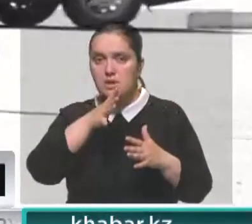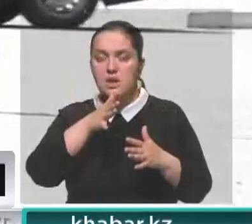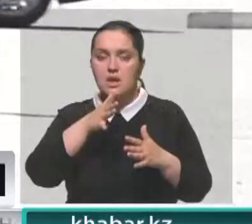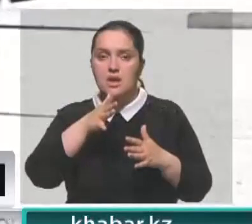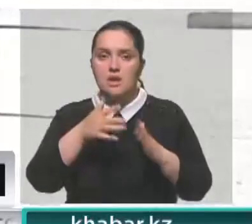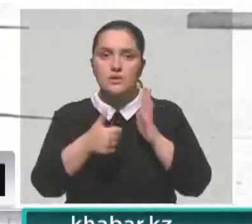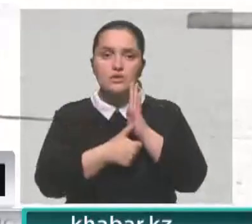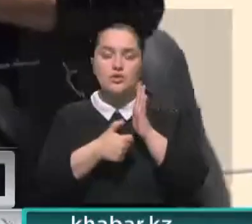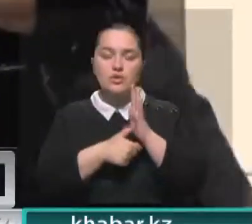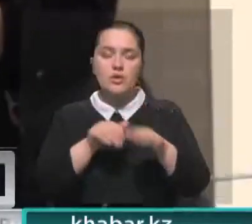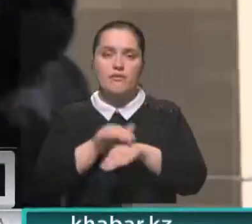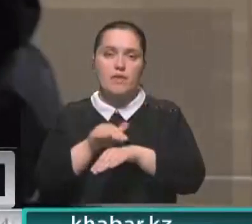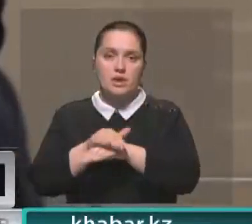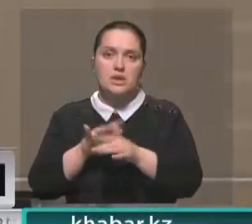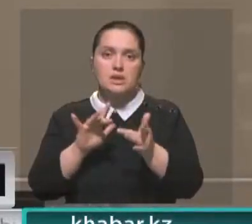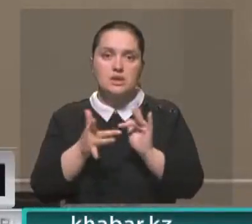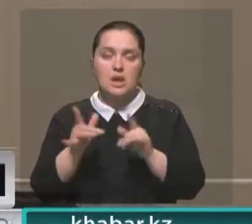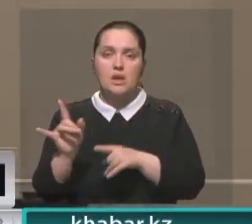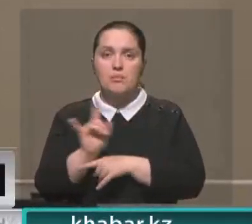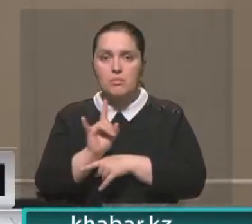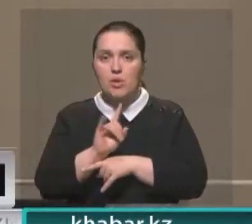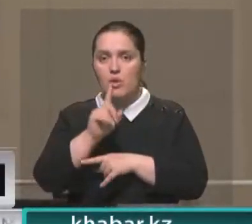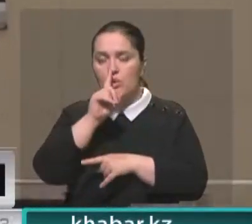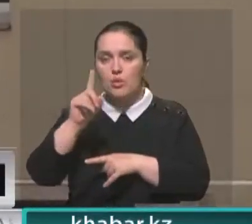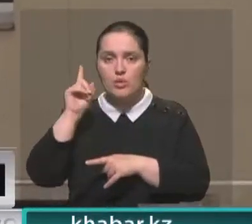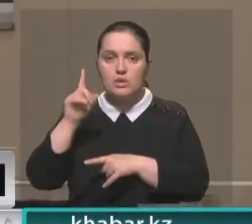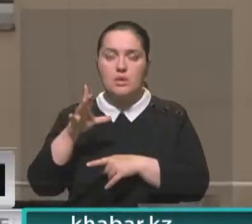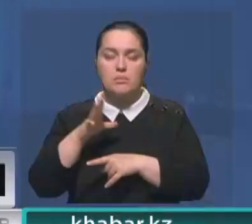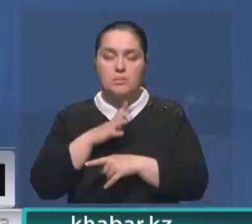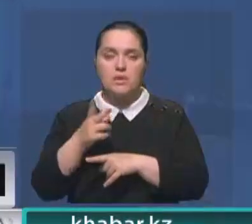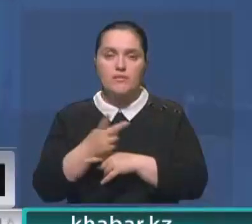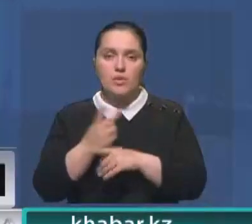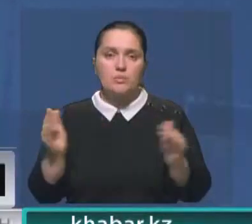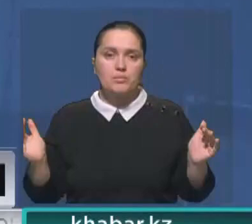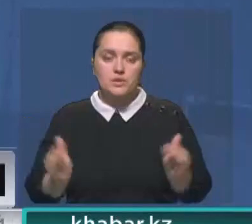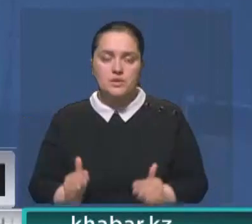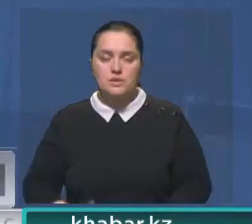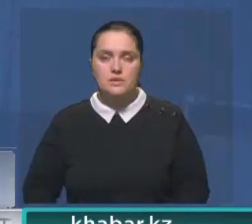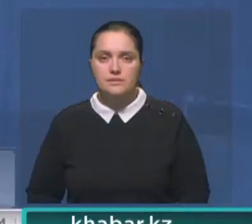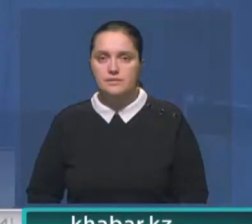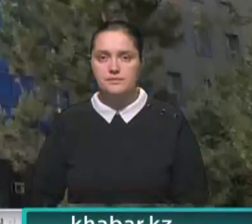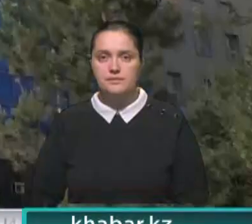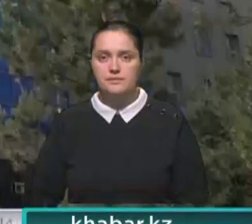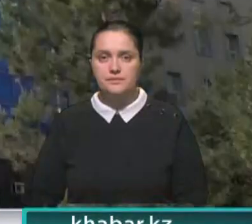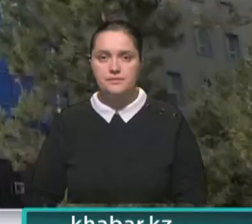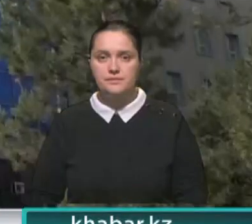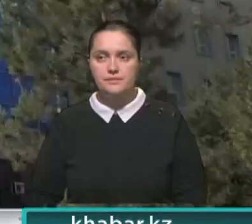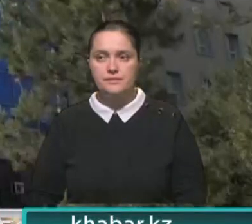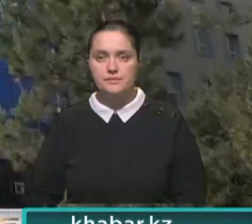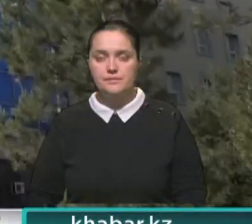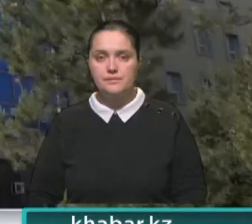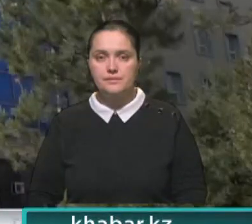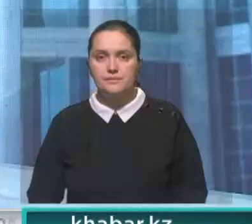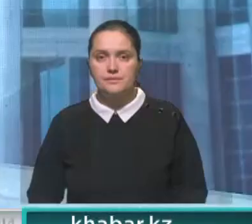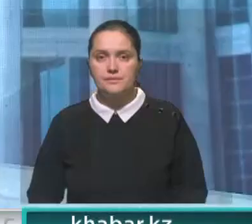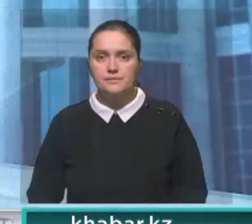свыше 600 фактов интернет-мошенничества. Всего год назад их было вдвое меньше. Ербулабишев, Марат Игликов из Паладара. Итоги дня.